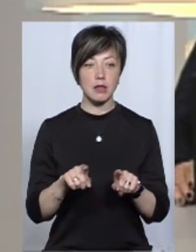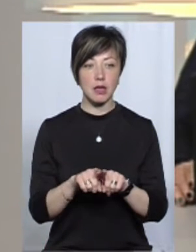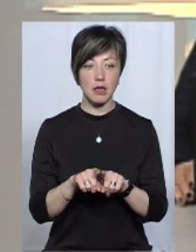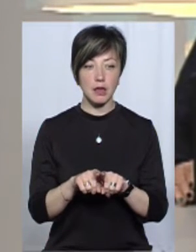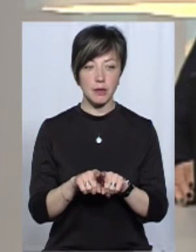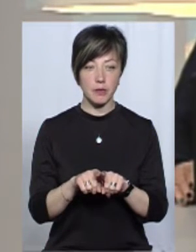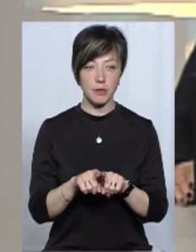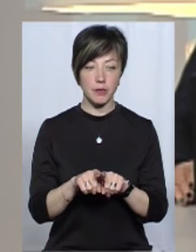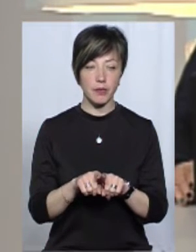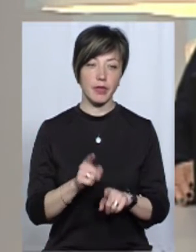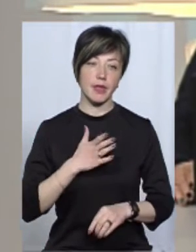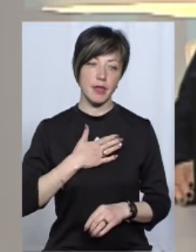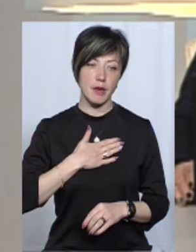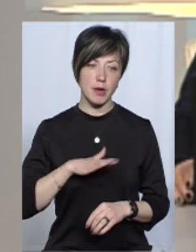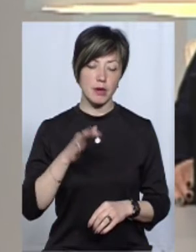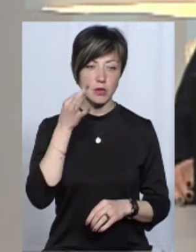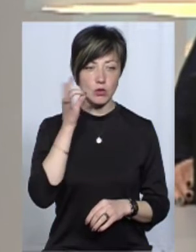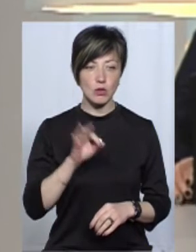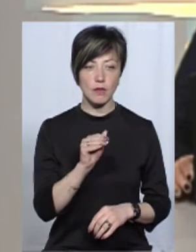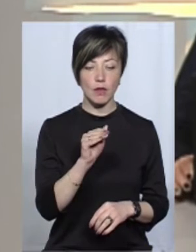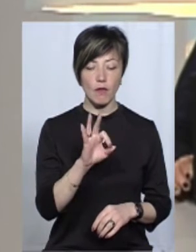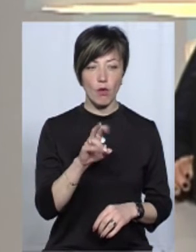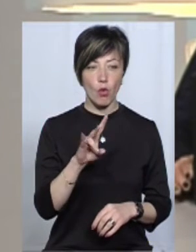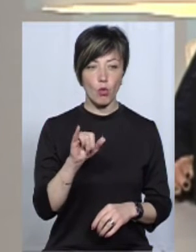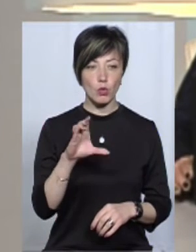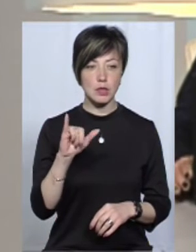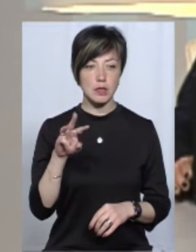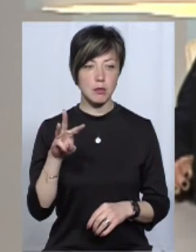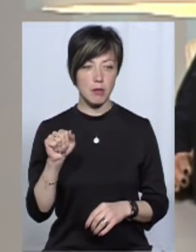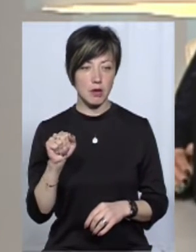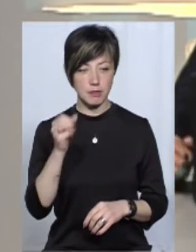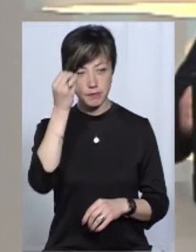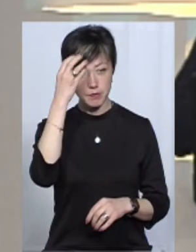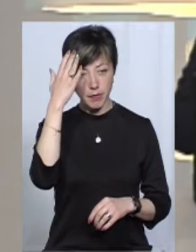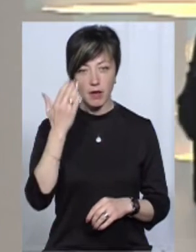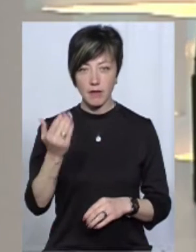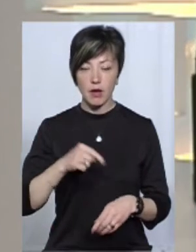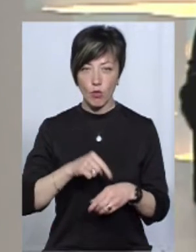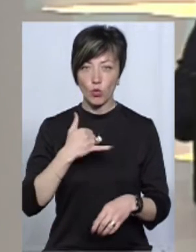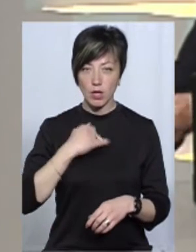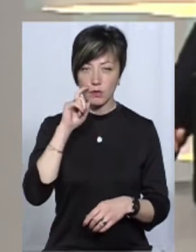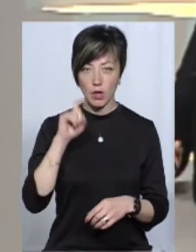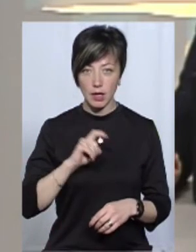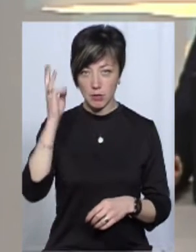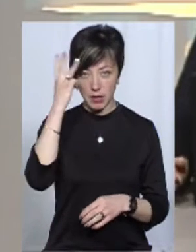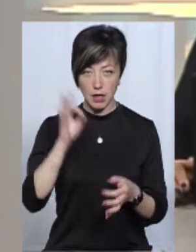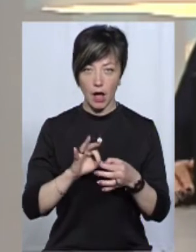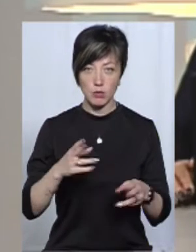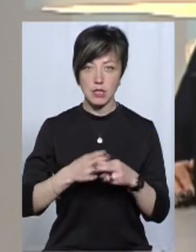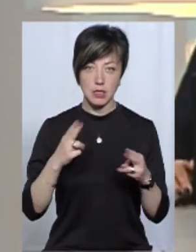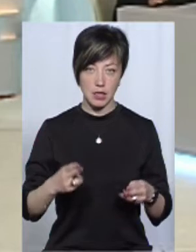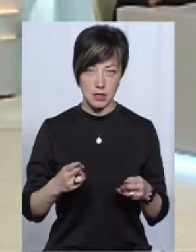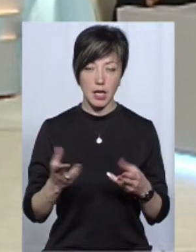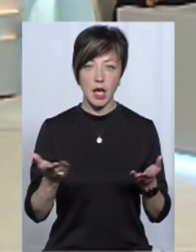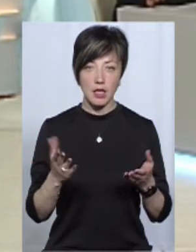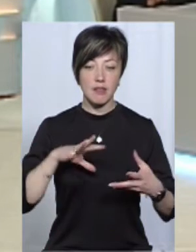досить неприємний досвід, фукусіми. Якось ви реагували у нас в Україні, зокрема на Хмельницькій атомній